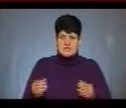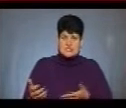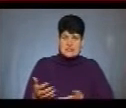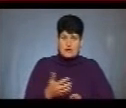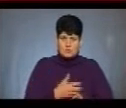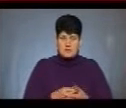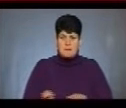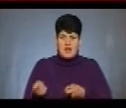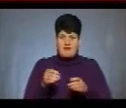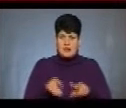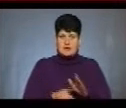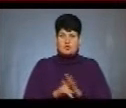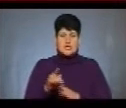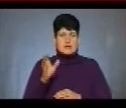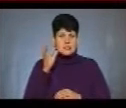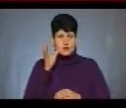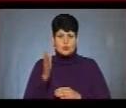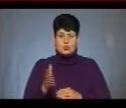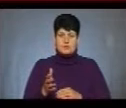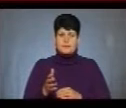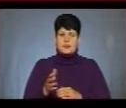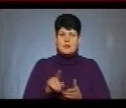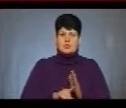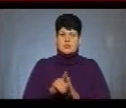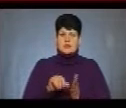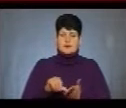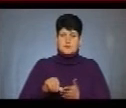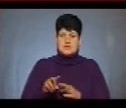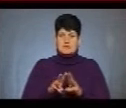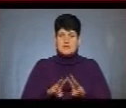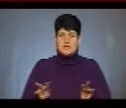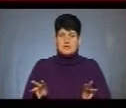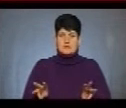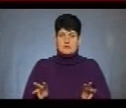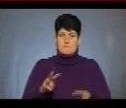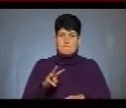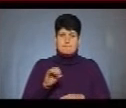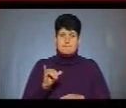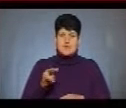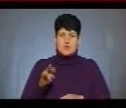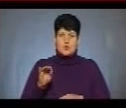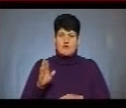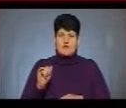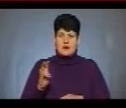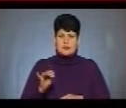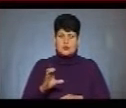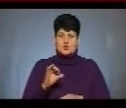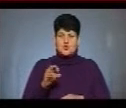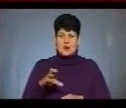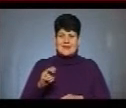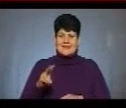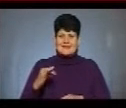привезти. Почалися слухання, почав виступати міністр Мілованов, потім Сольський,